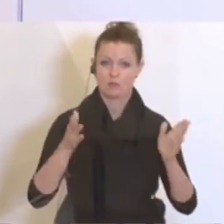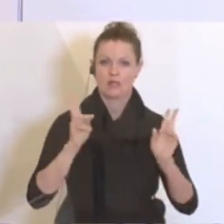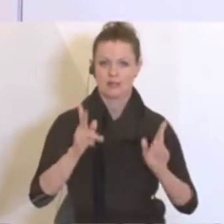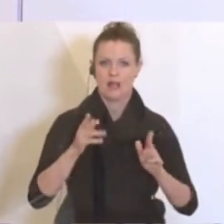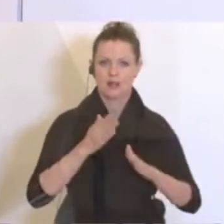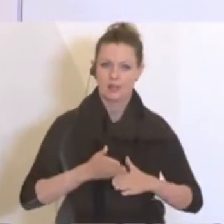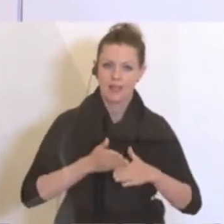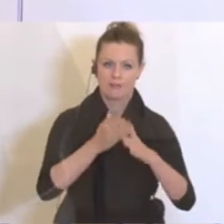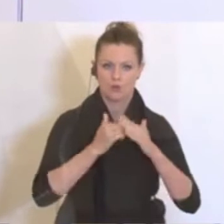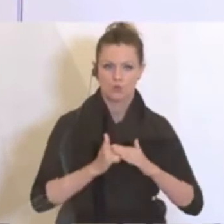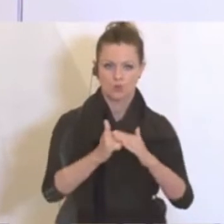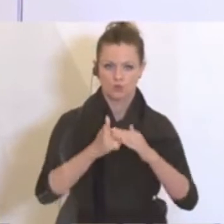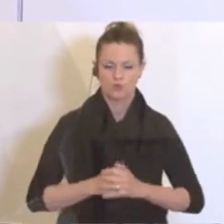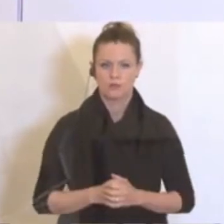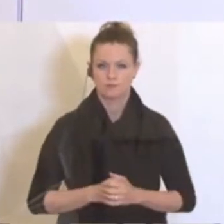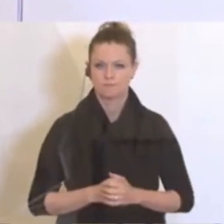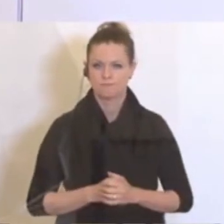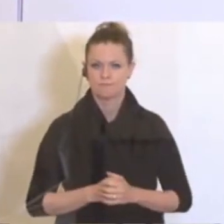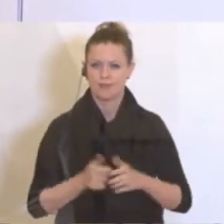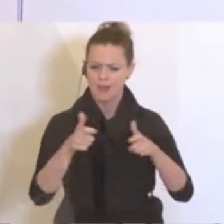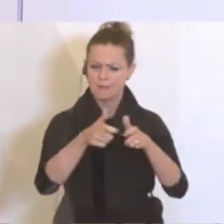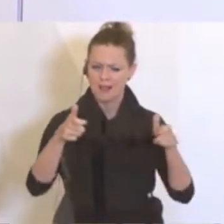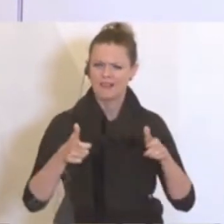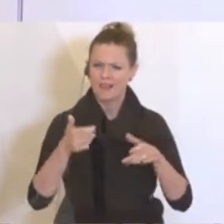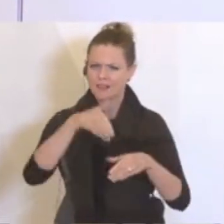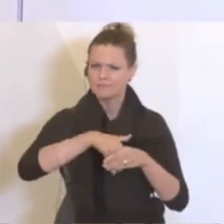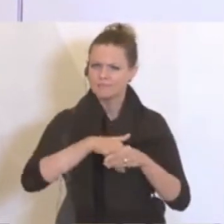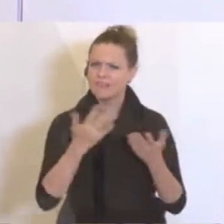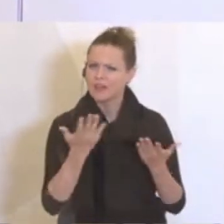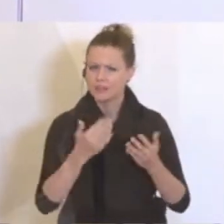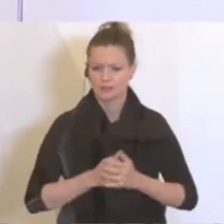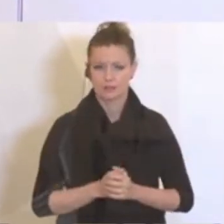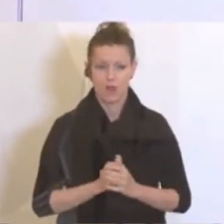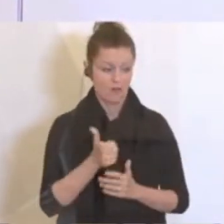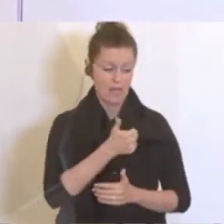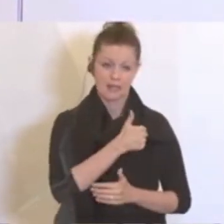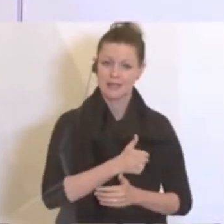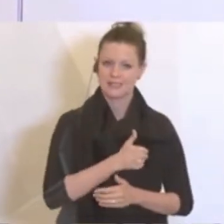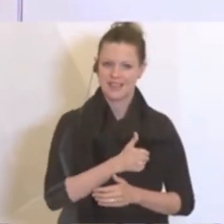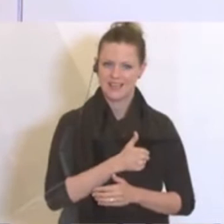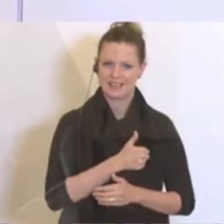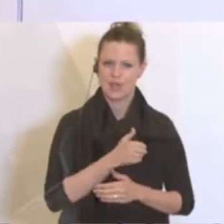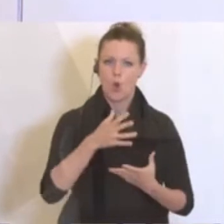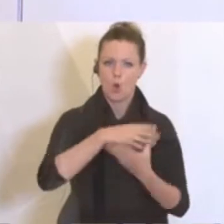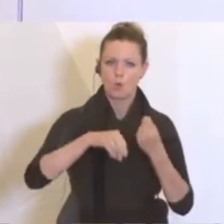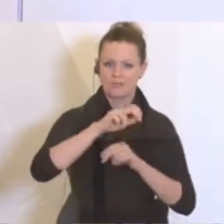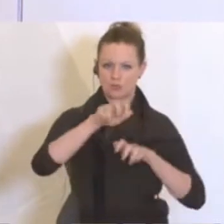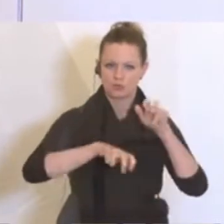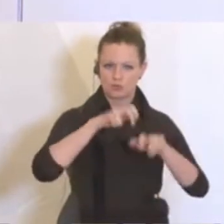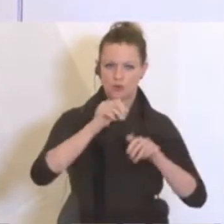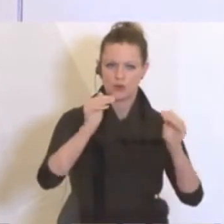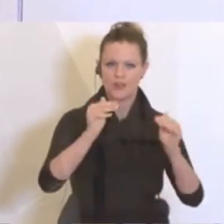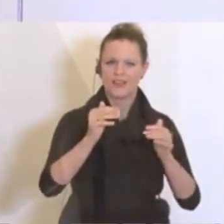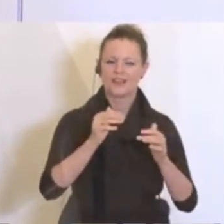helfen und unterstützen soll. Was ist in diesem Paket enthalten? Zum einen senken wir die Umsatzsteuer auf